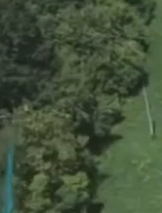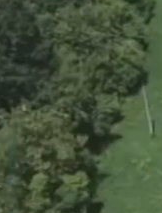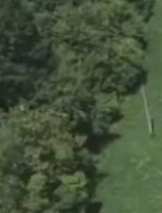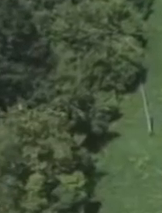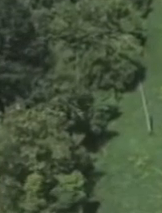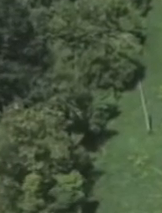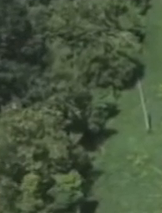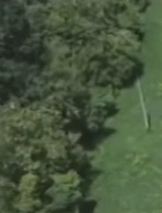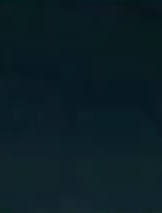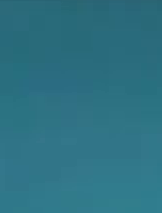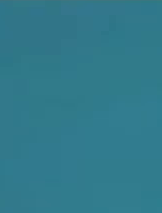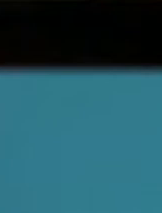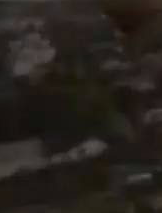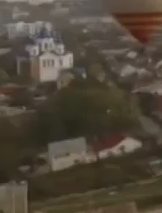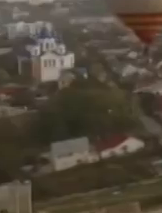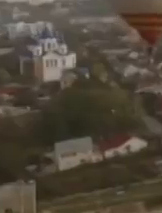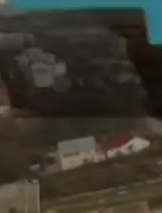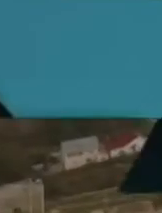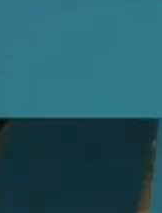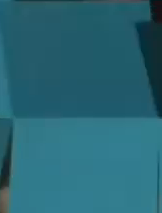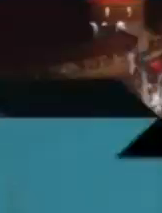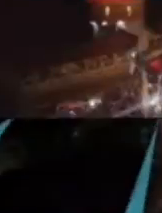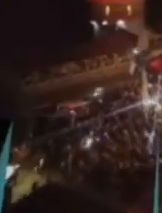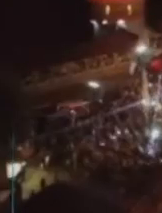Дякую вам